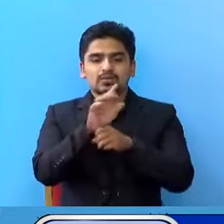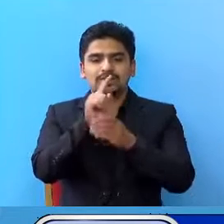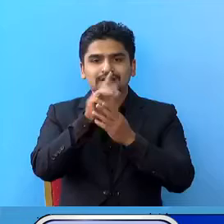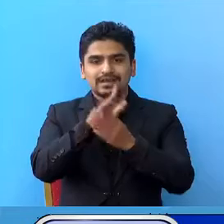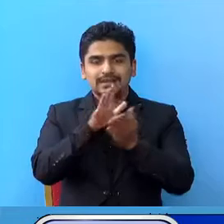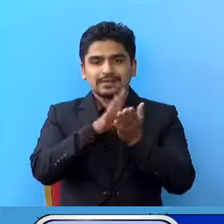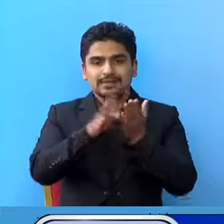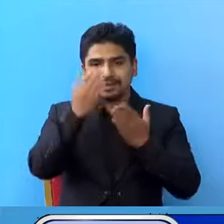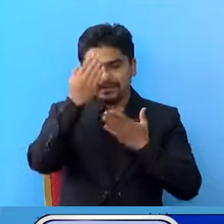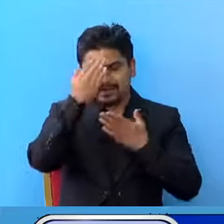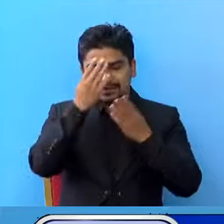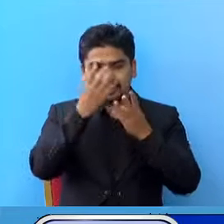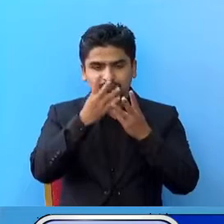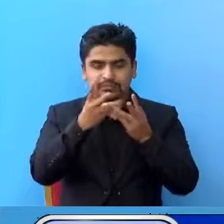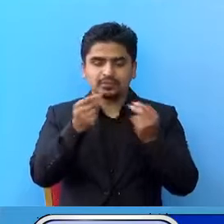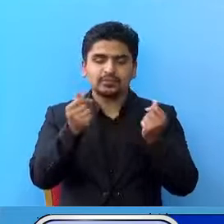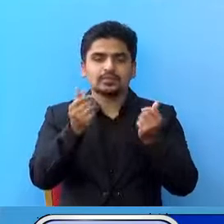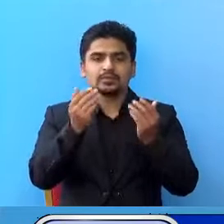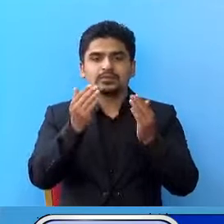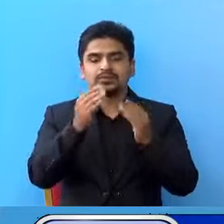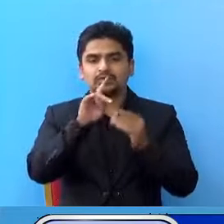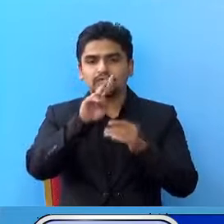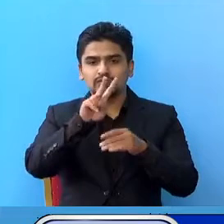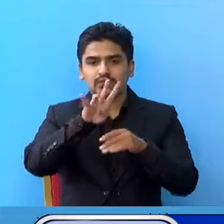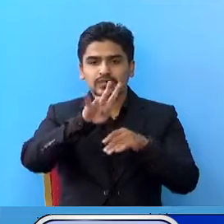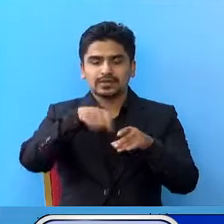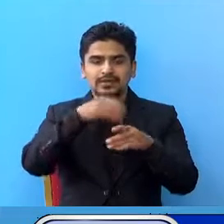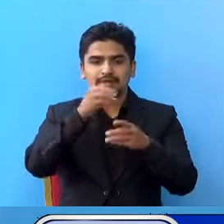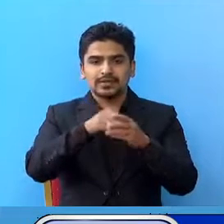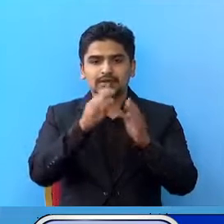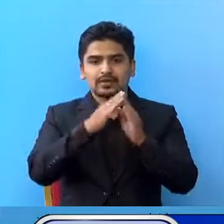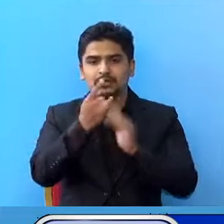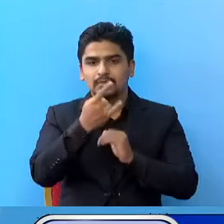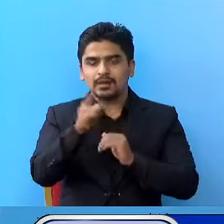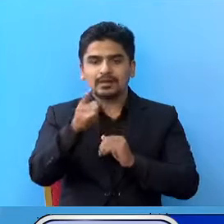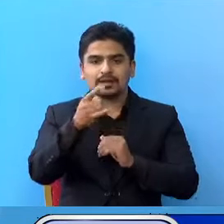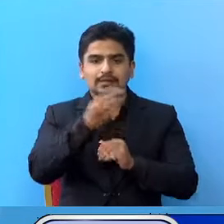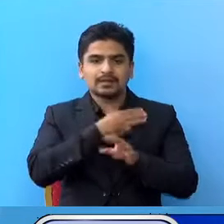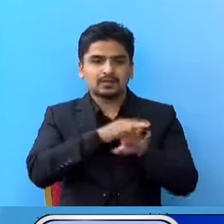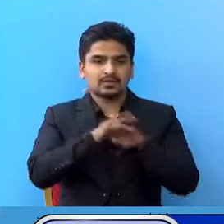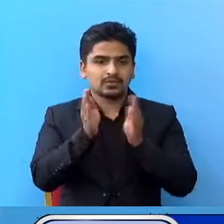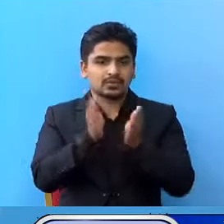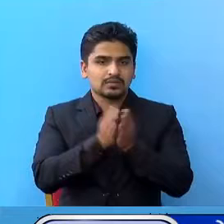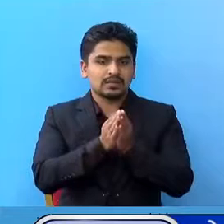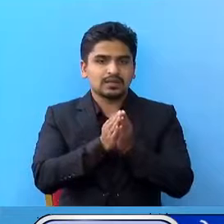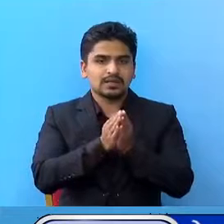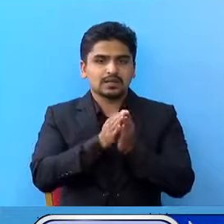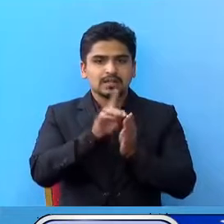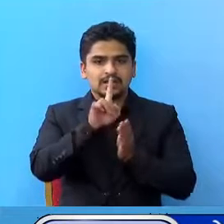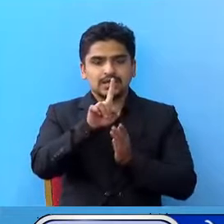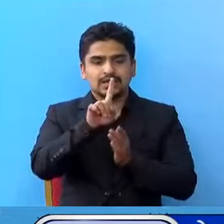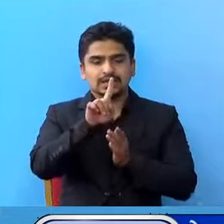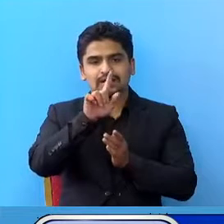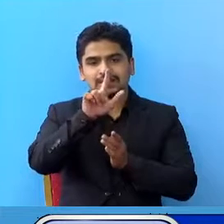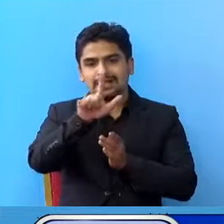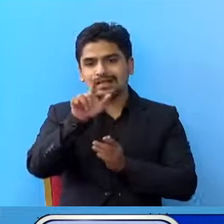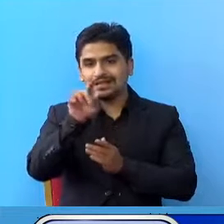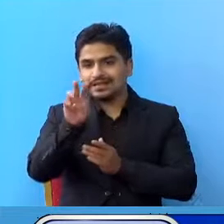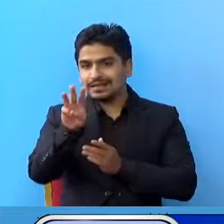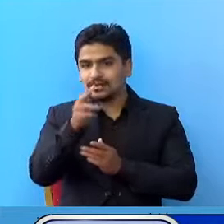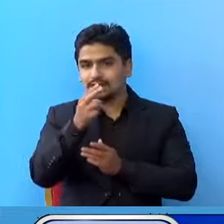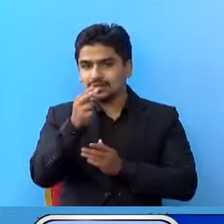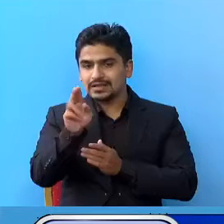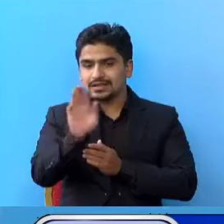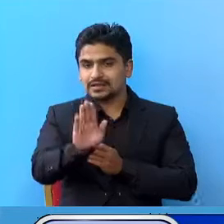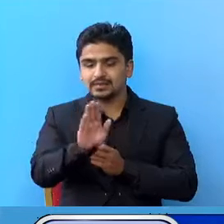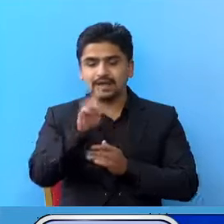बाट संक्रमण मुक्त भाई, गत 24 गंटा मां डिस्चाज हुनों हुने अरुमां जम्मां 133 जना अनुन चा,